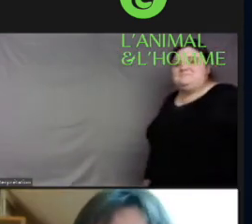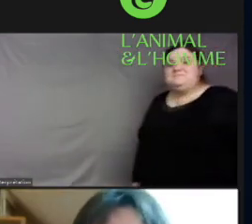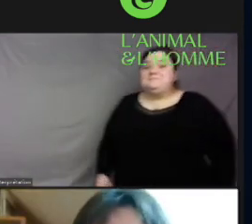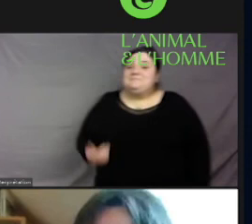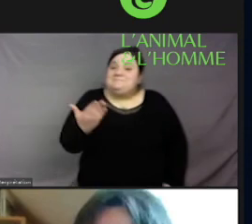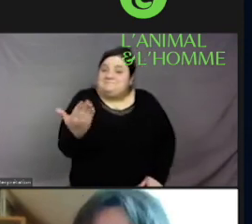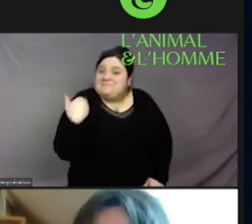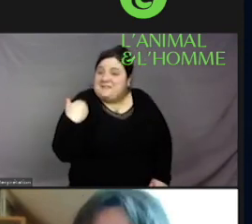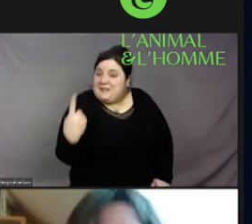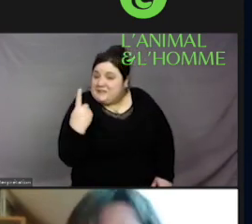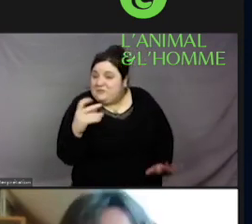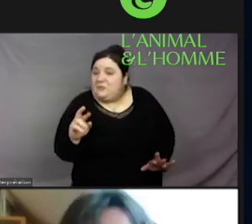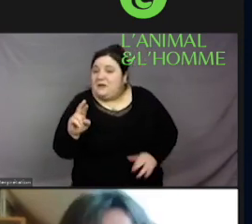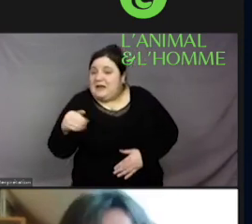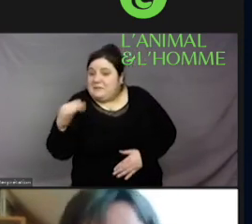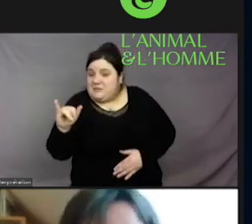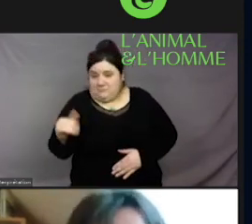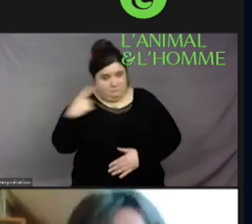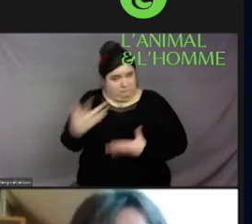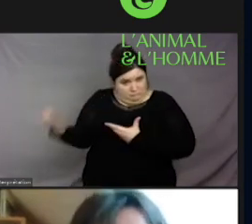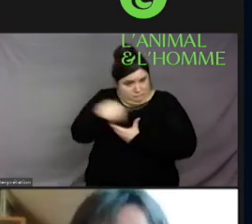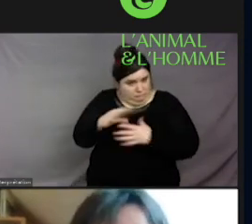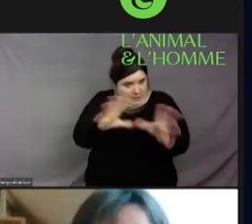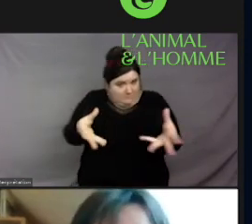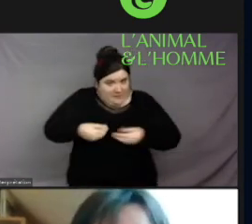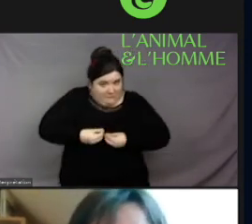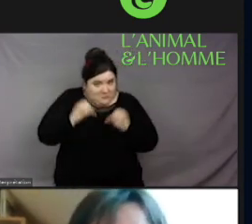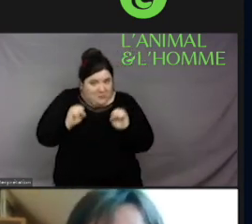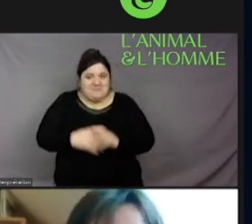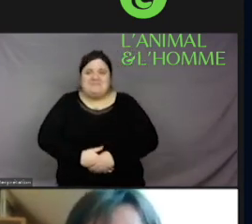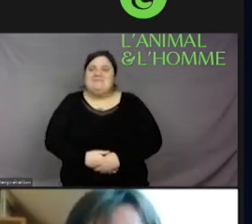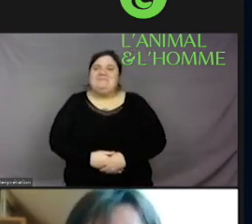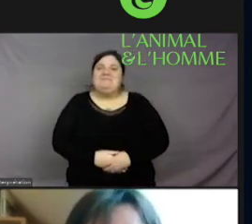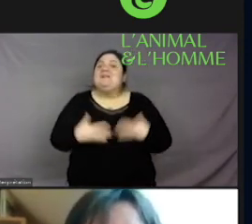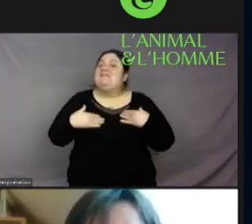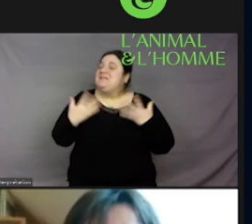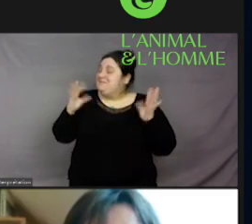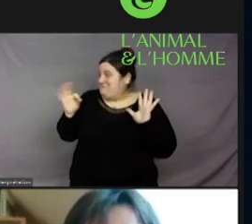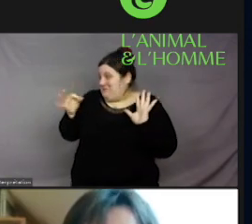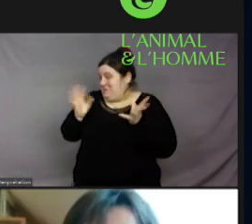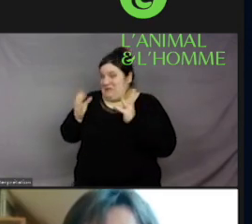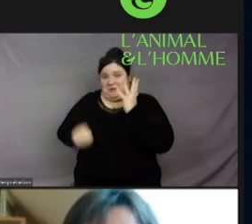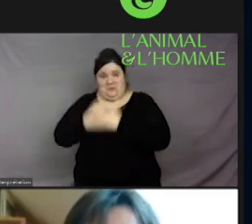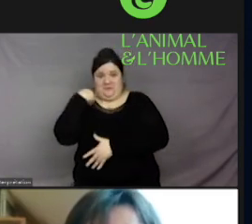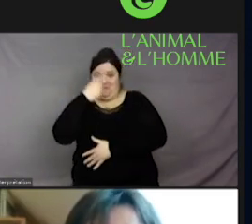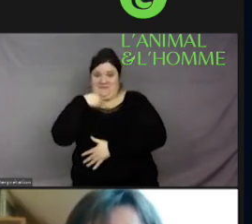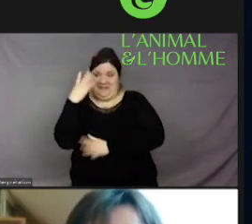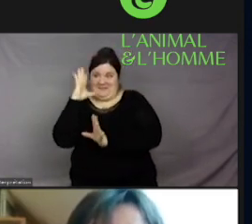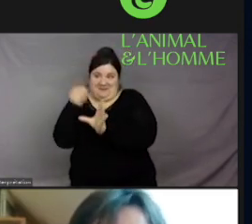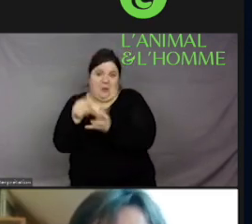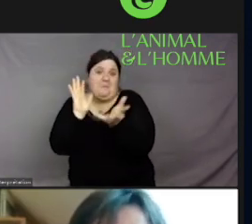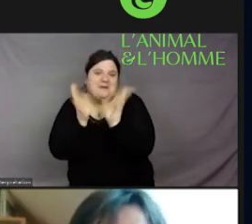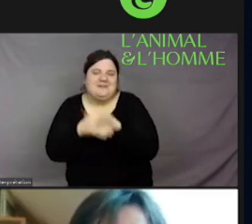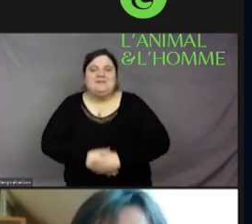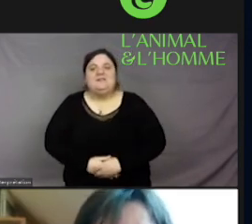bienvenu à nous, Rémi. Ah ben, vous aurez peut-être quelqu'un de nouveau. On a une dernière petite question rapidement, parce qu'il faut